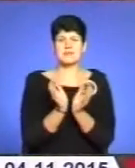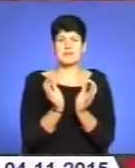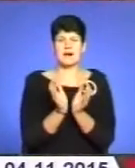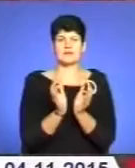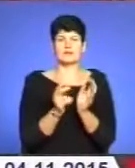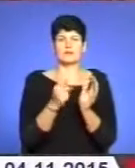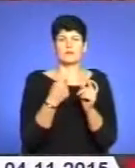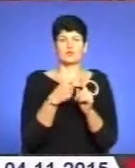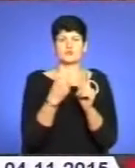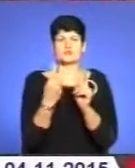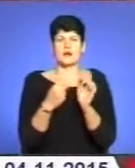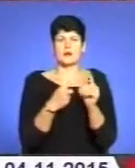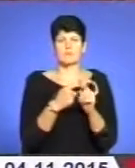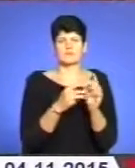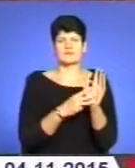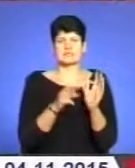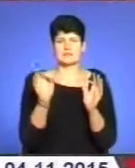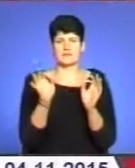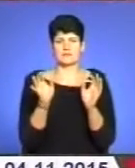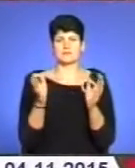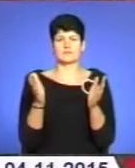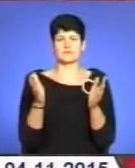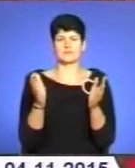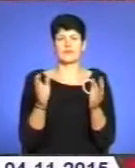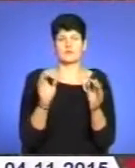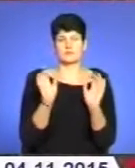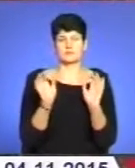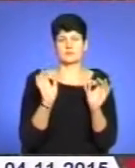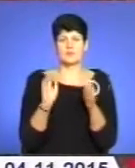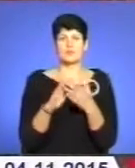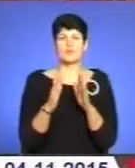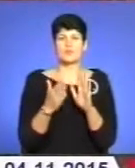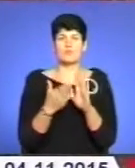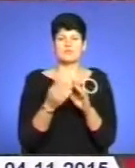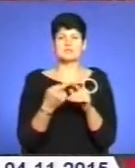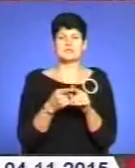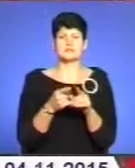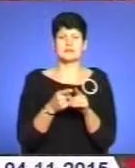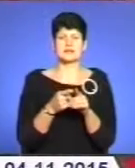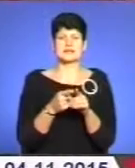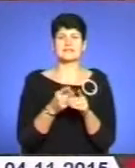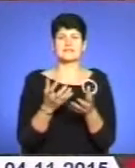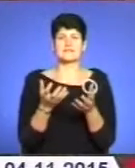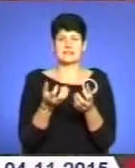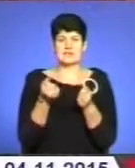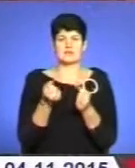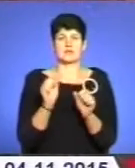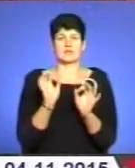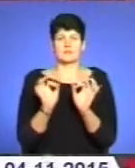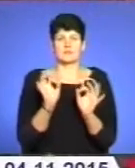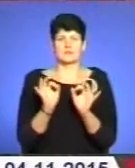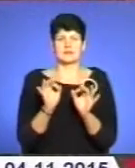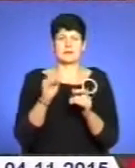плюс 8 градусів в певних таких температурних умовах, тобто це з дотриманням холодового ланцюга. На вакцині є